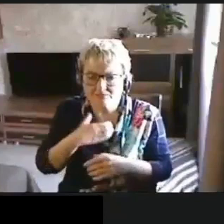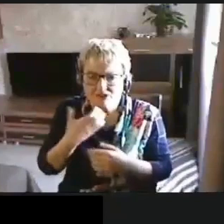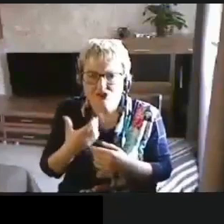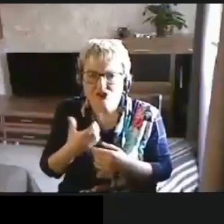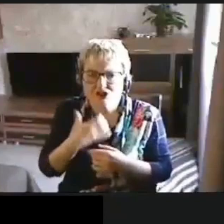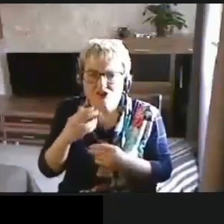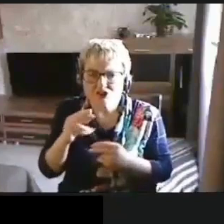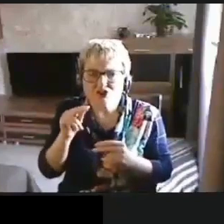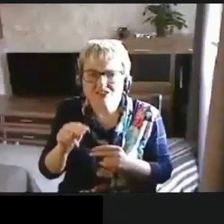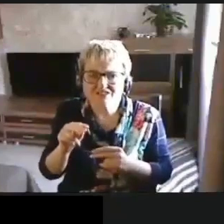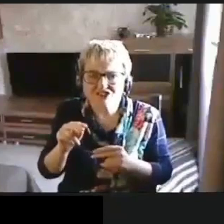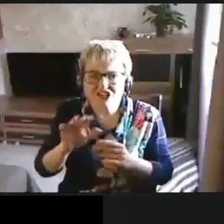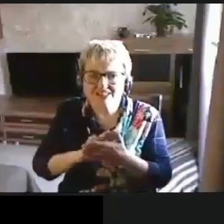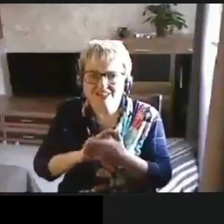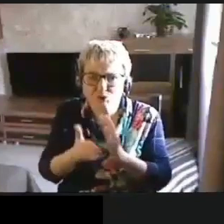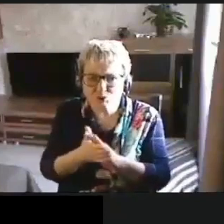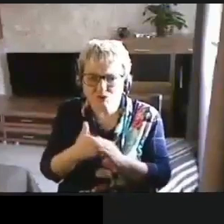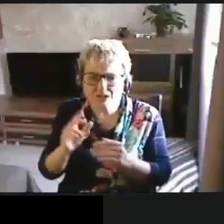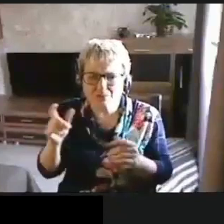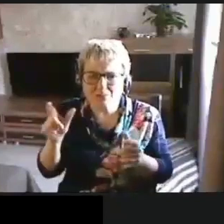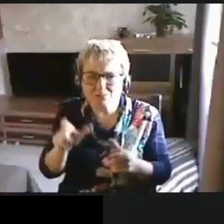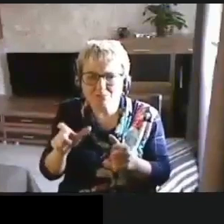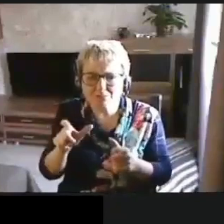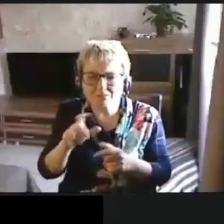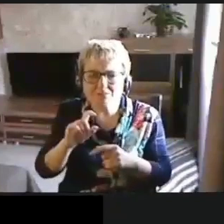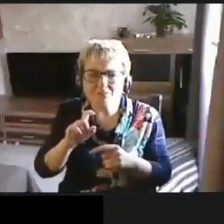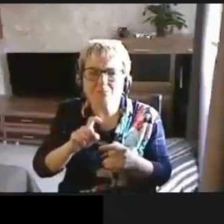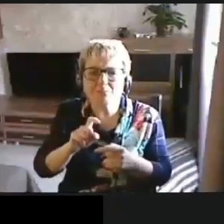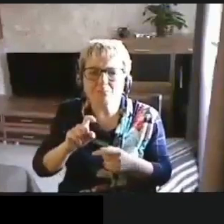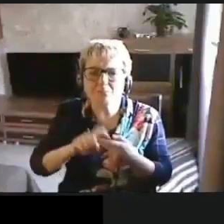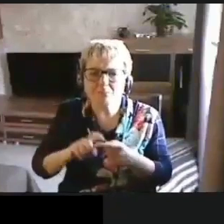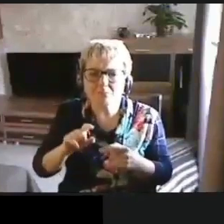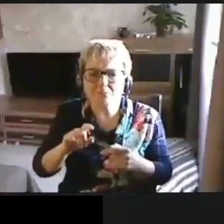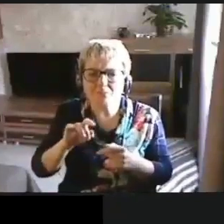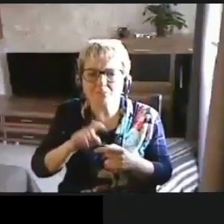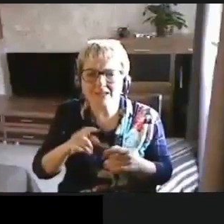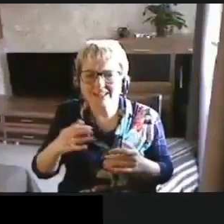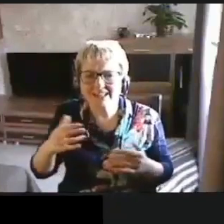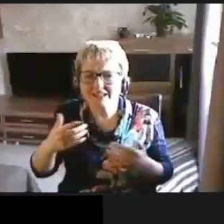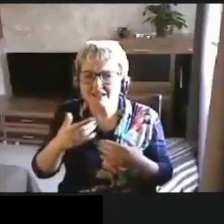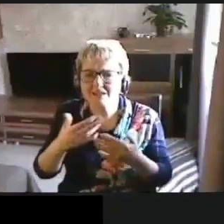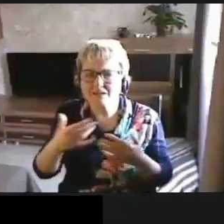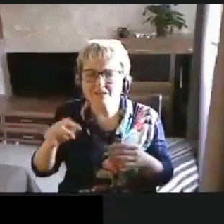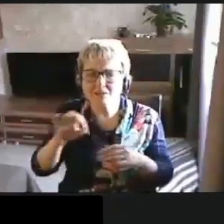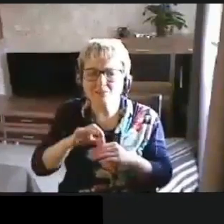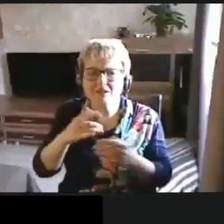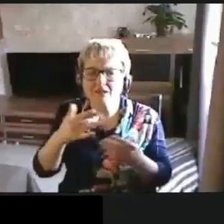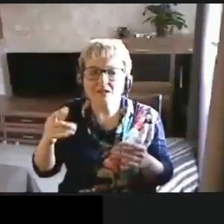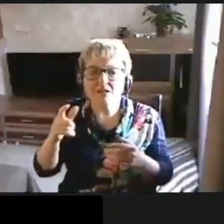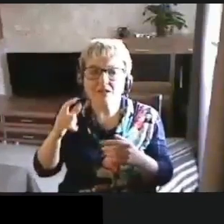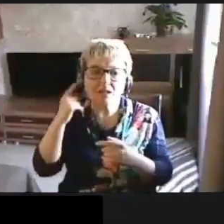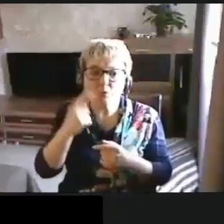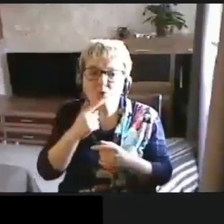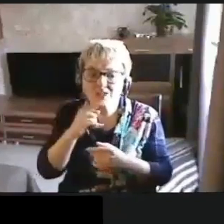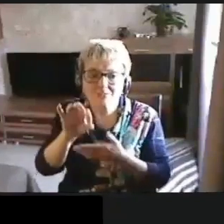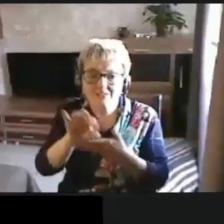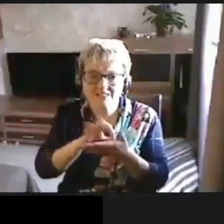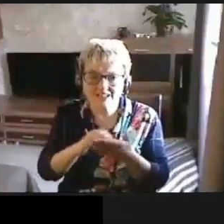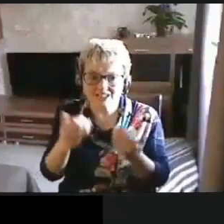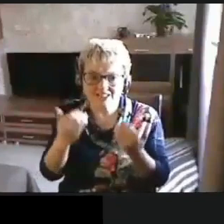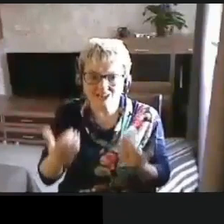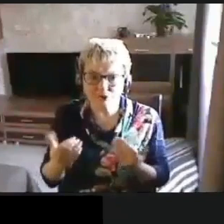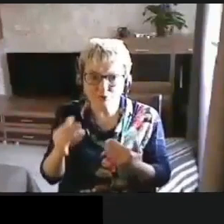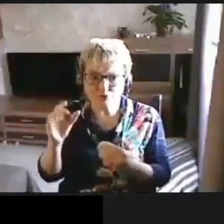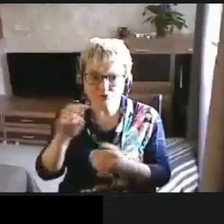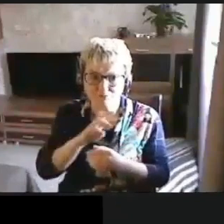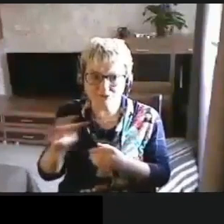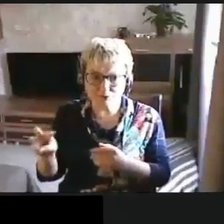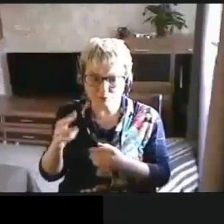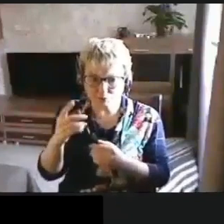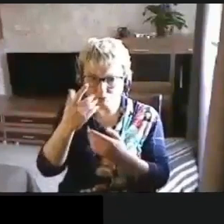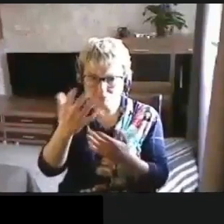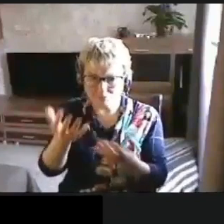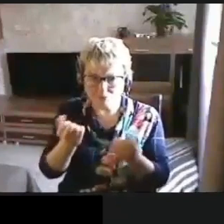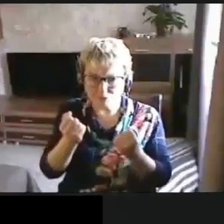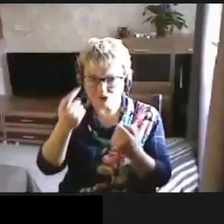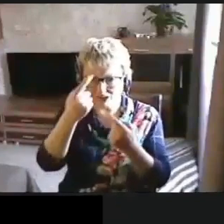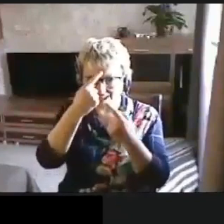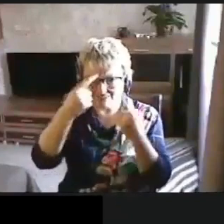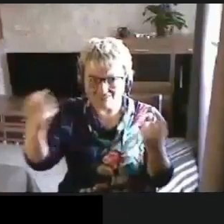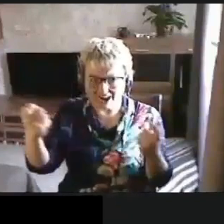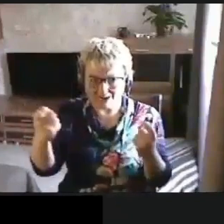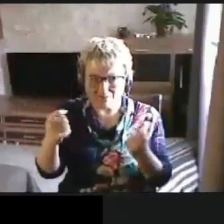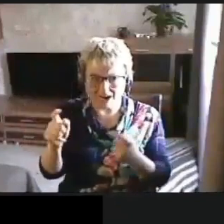психичные бедствия, это пандемия. Надо глухим, надо сейчас, в течение минуты получать информацию,